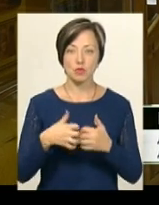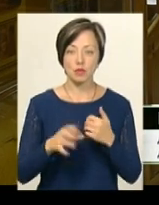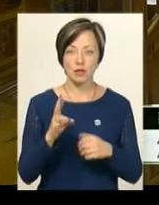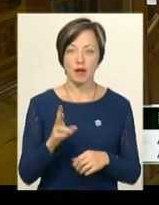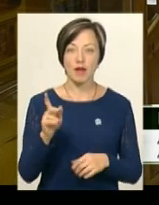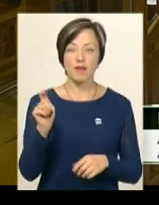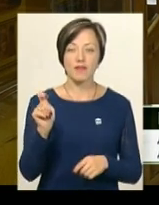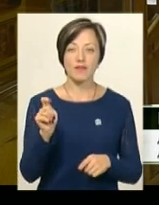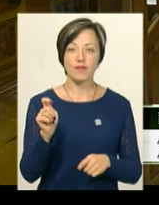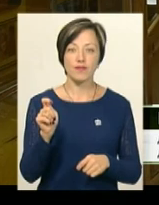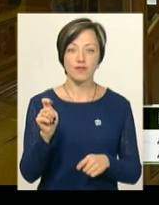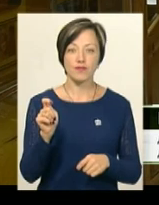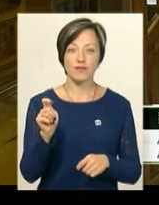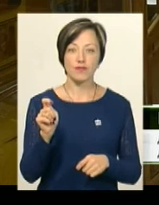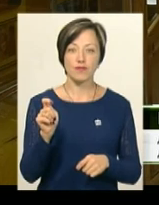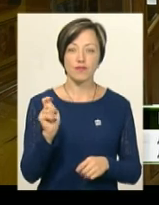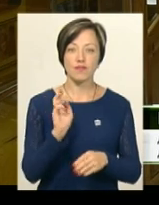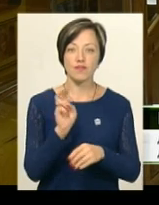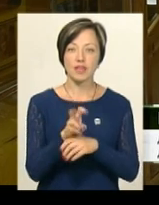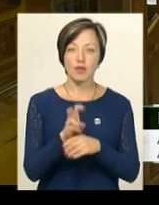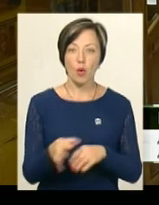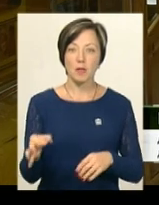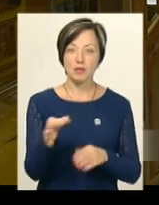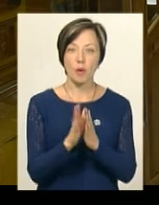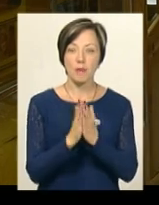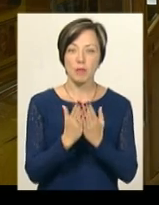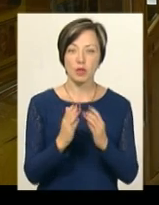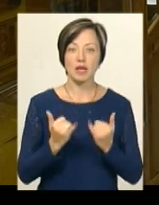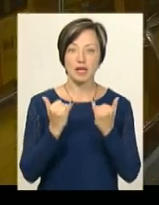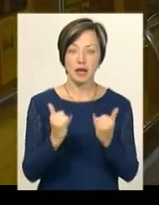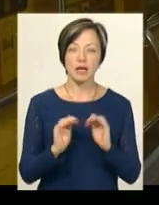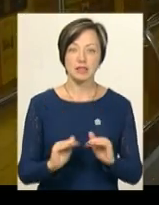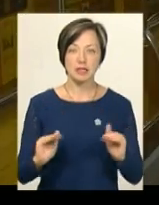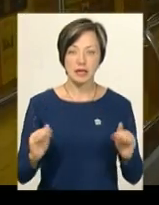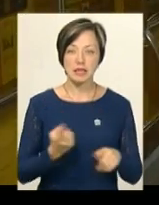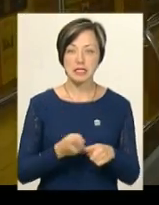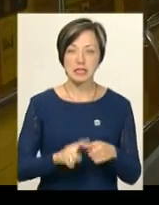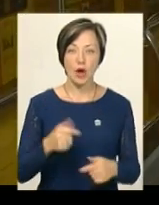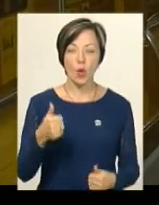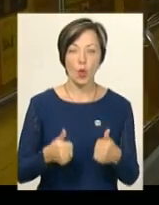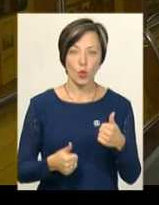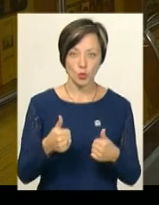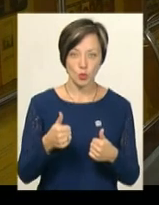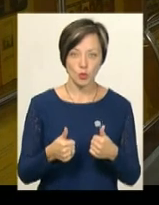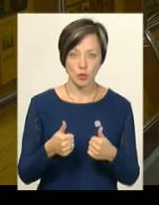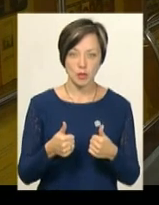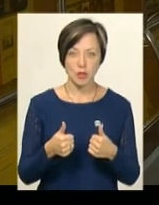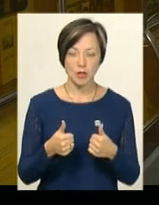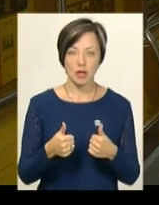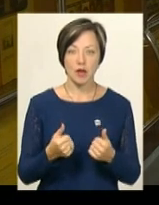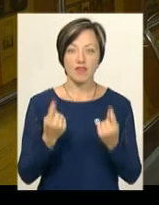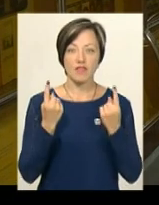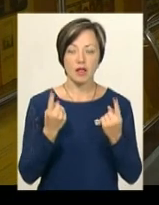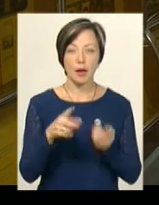відвідини обласної бібліотеки для дітей імені Дніпрової Чайки. Цей конкурс – це